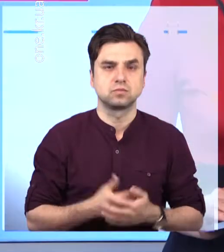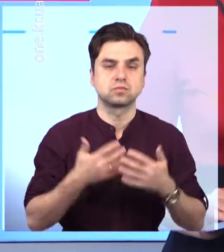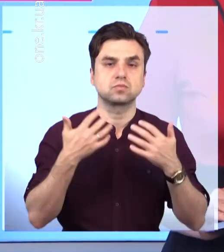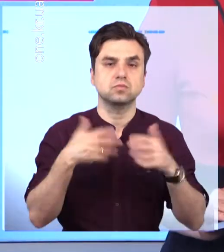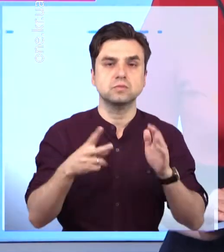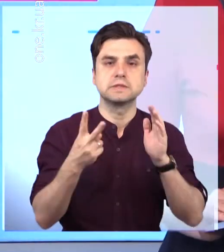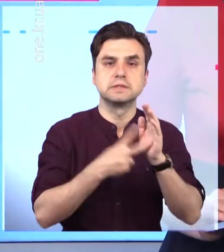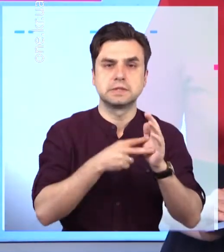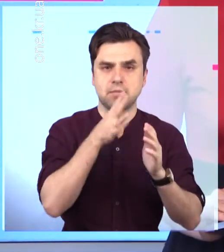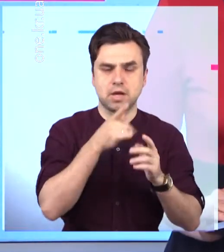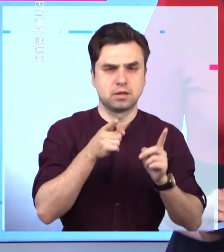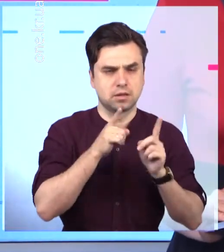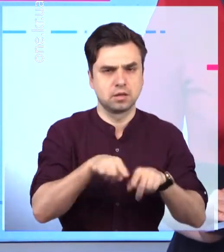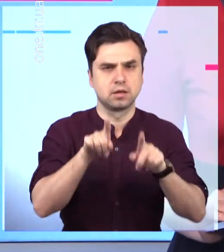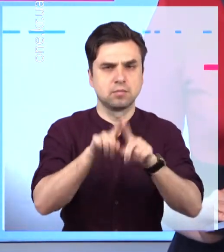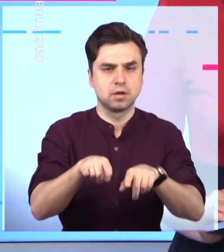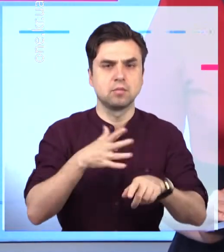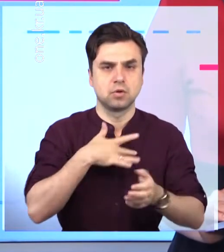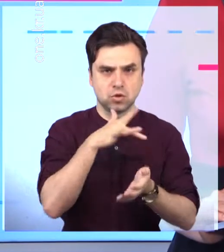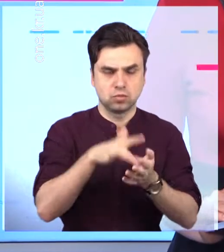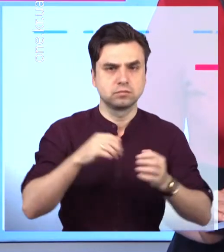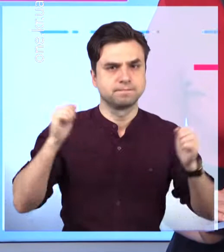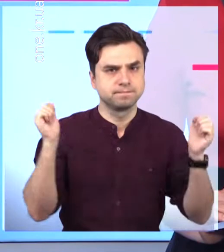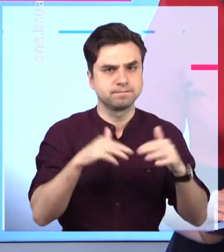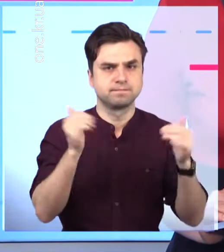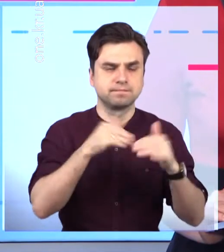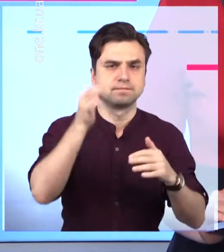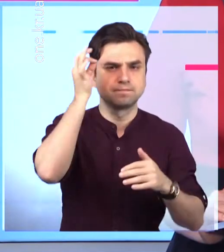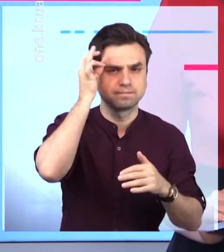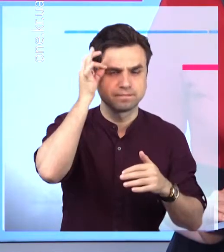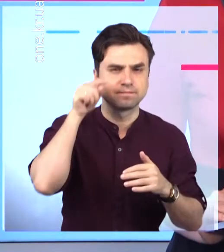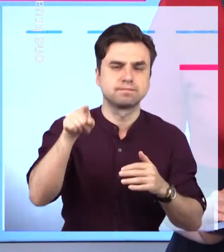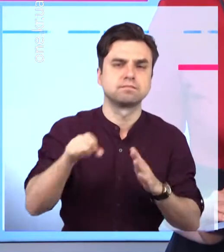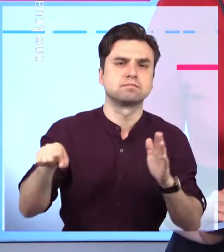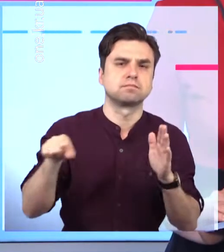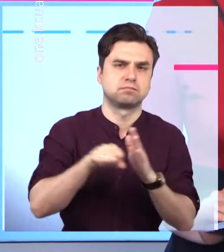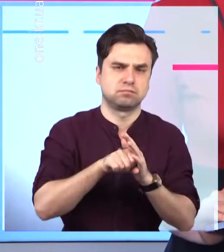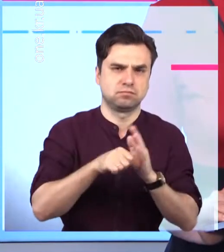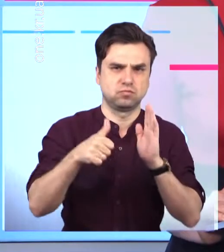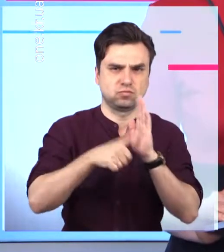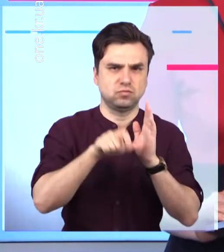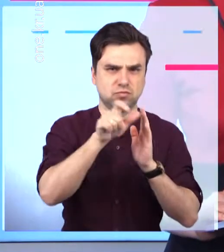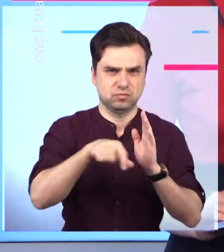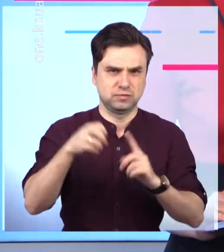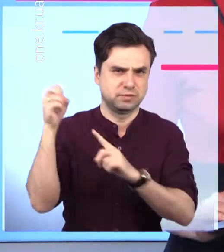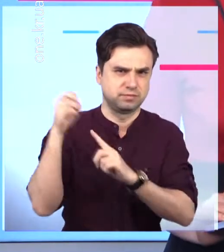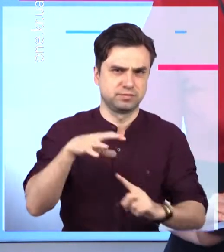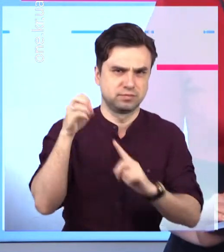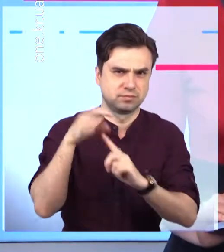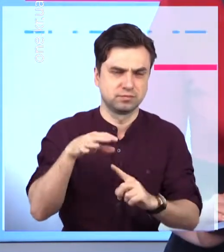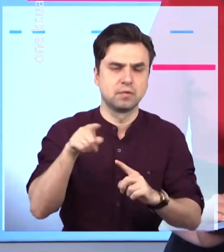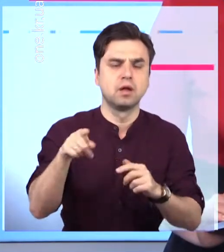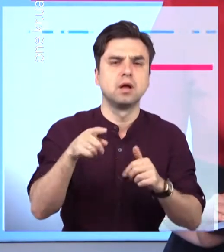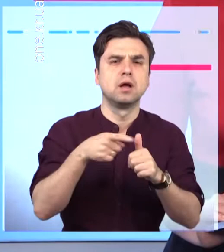Вже сьомий рік поспіль у нашому місті вшановують загиблих десантників, яких не стало в результаті збройної агресії окупантів,